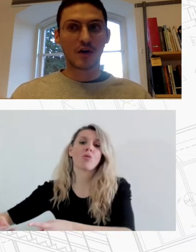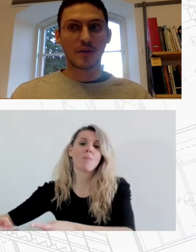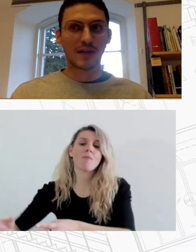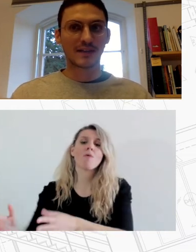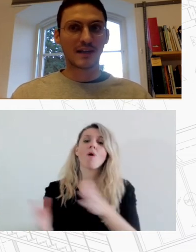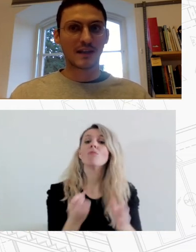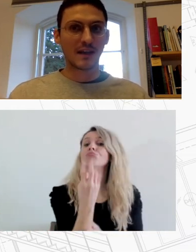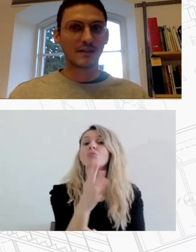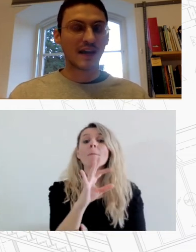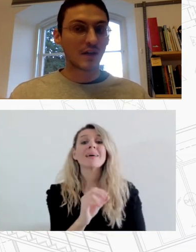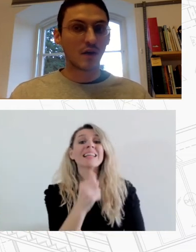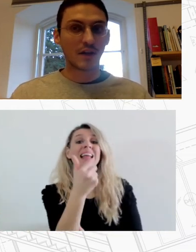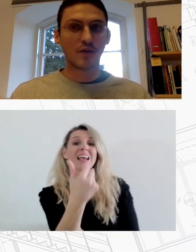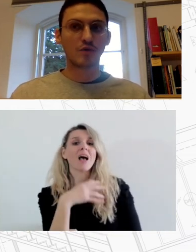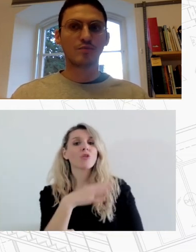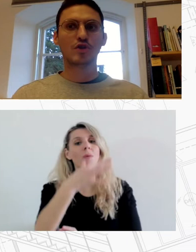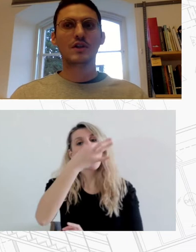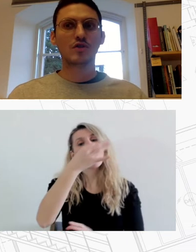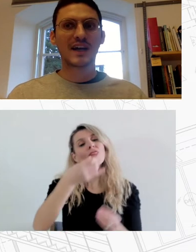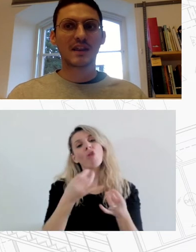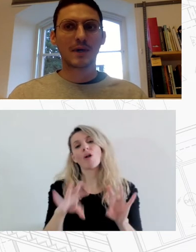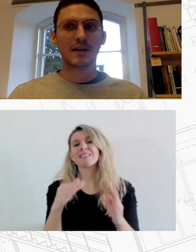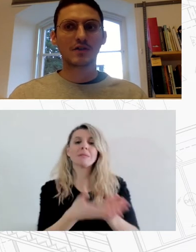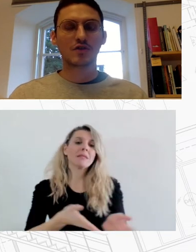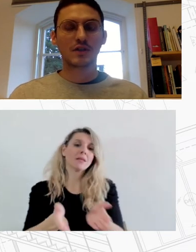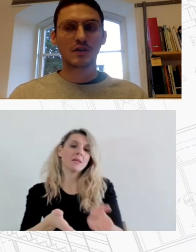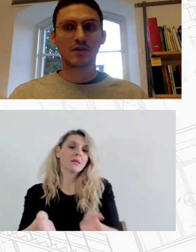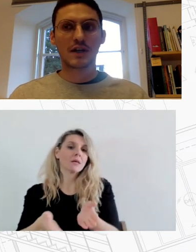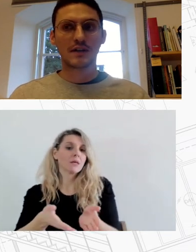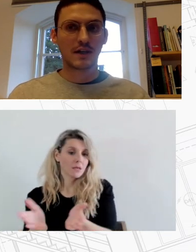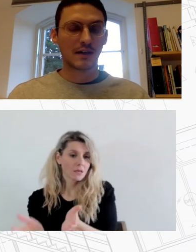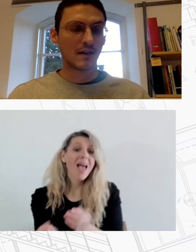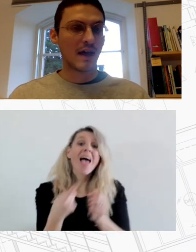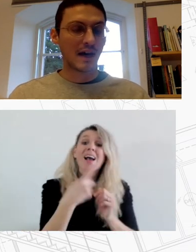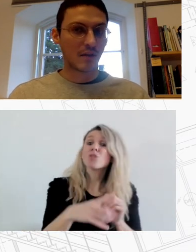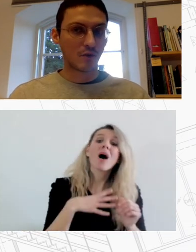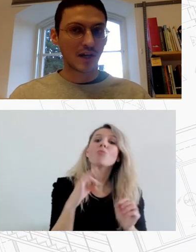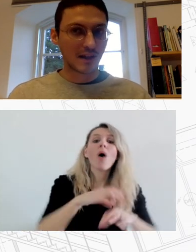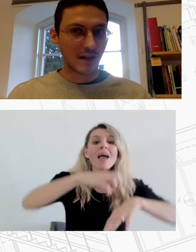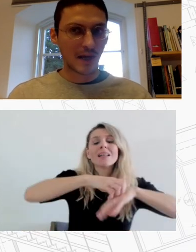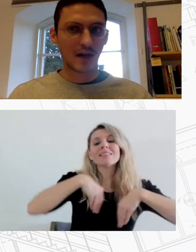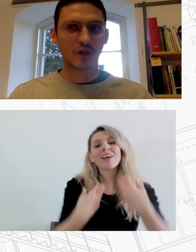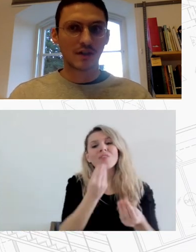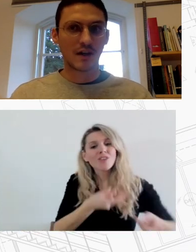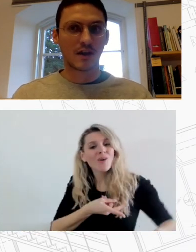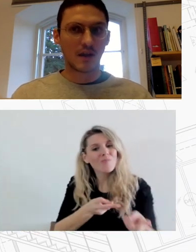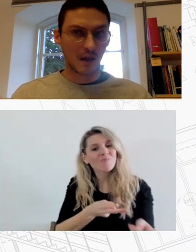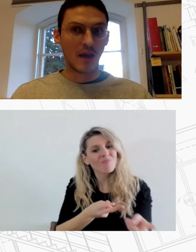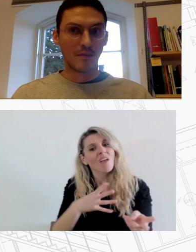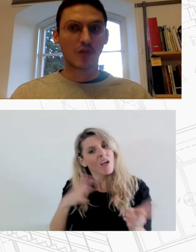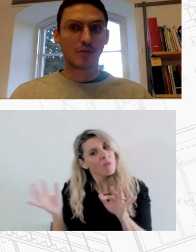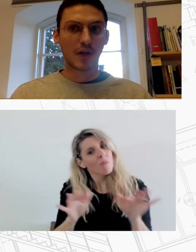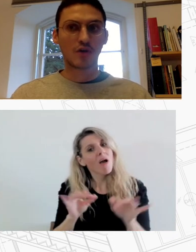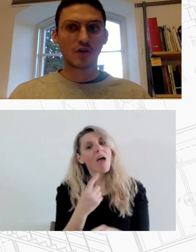παραχωρημένες κατοικίες 100 ανθρώπους που ζητήσονται καθημερινά στο συσίτιο της Εκκλησίας Αριθμός αρκετά μεγάλος αν συγκριθεί